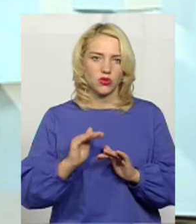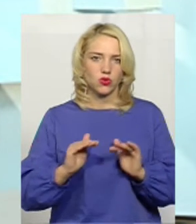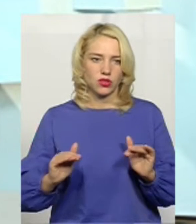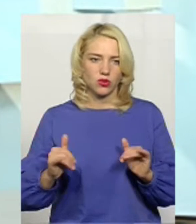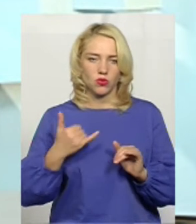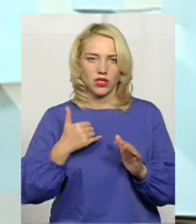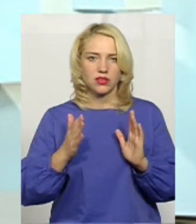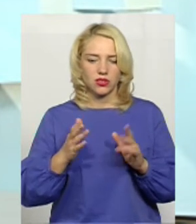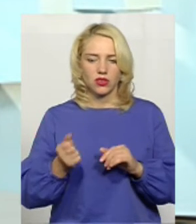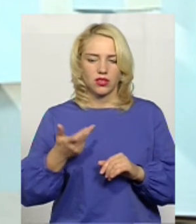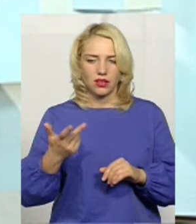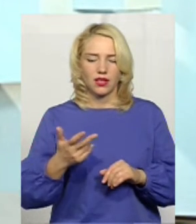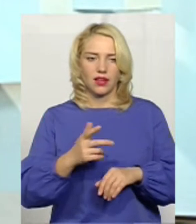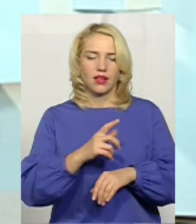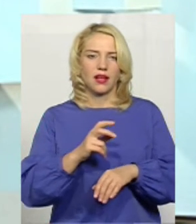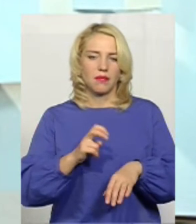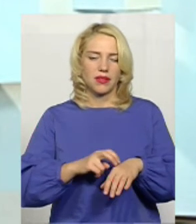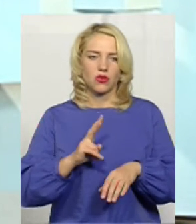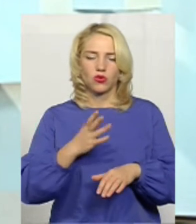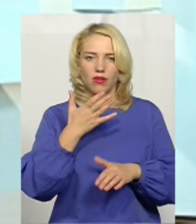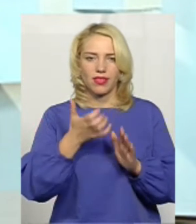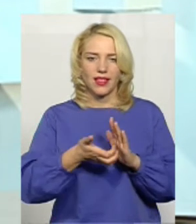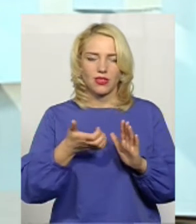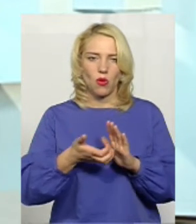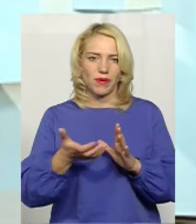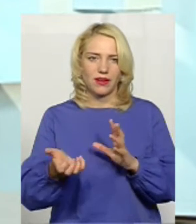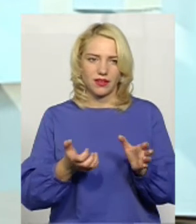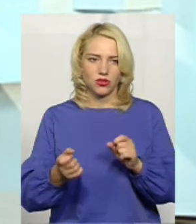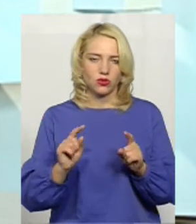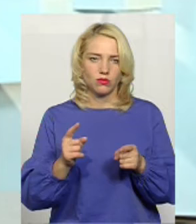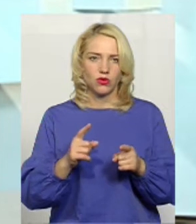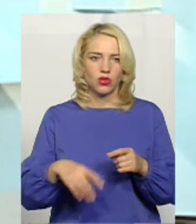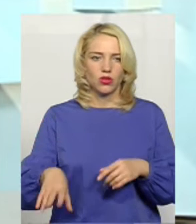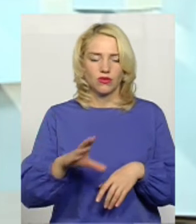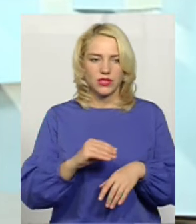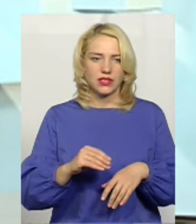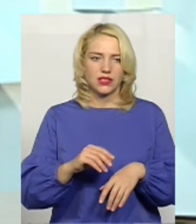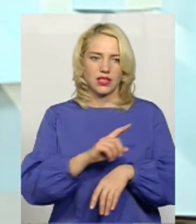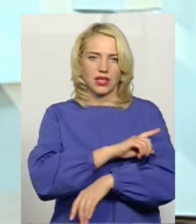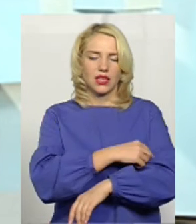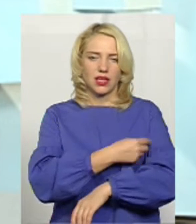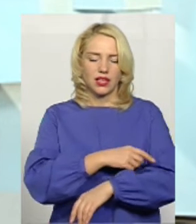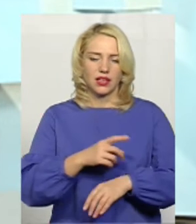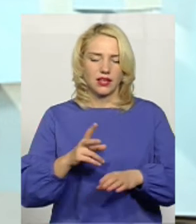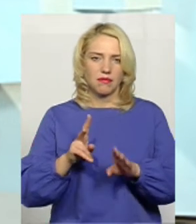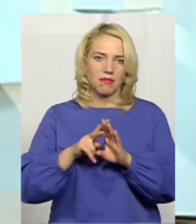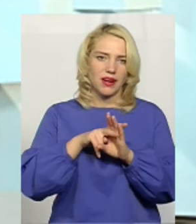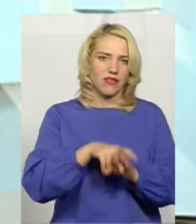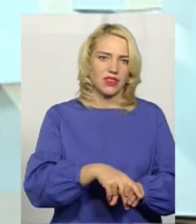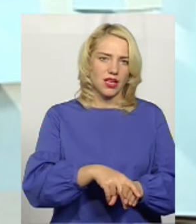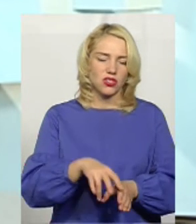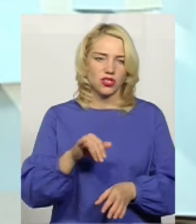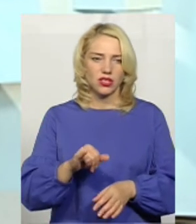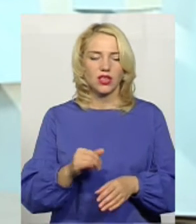І в нас лише кілька педіатрів, які їх не добирають. Тому у нас всі педіатри перевантажені і